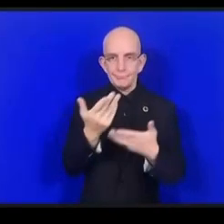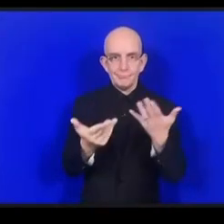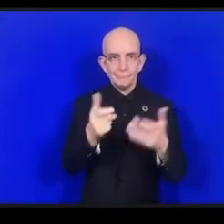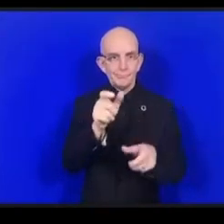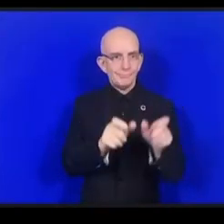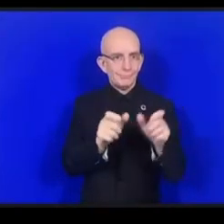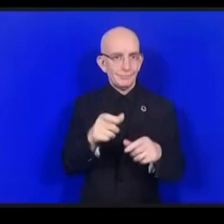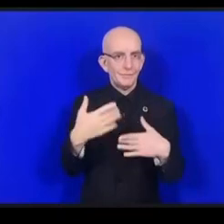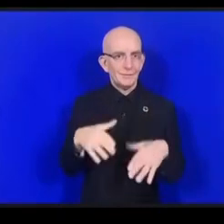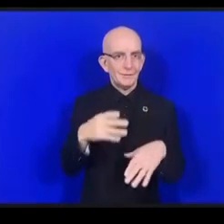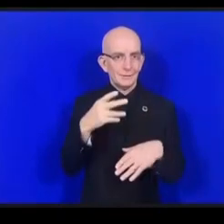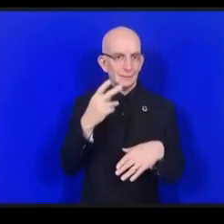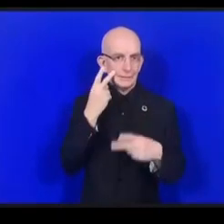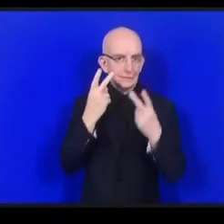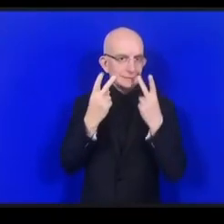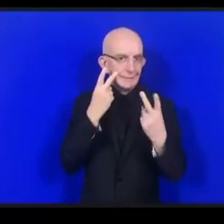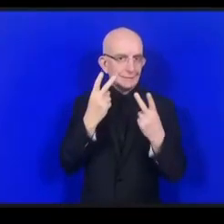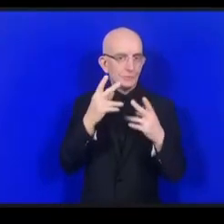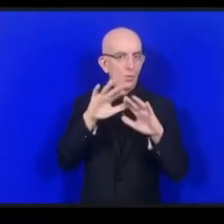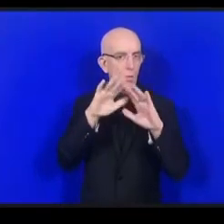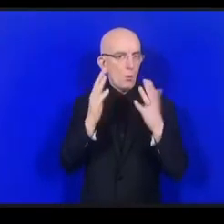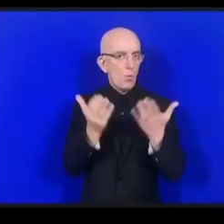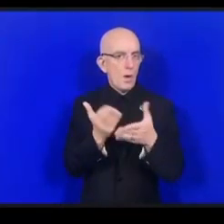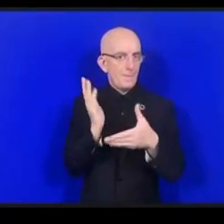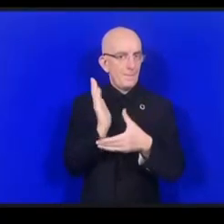مانجمينت سيستم اف رسورس